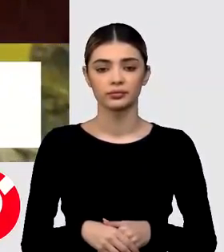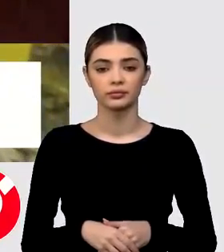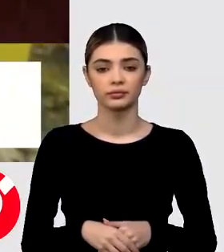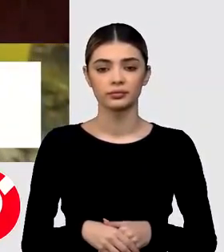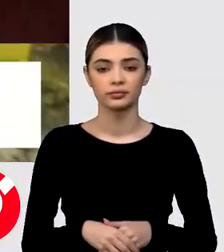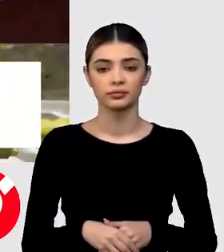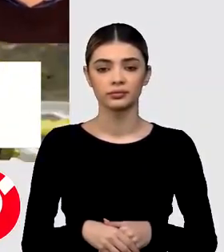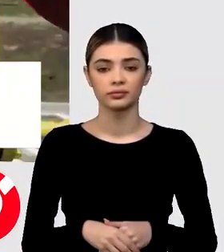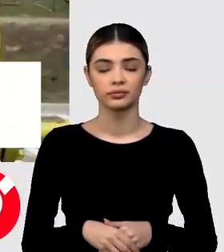La fel. mulțumesc mult pentru vizionare.